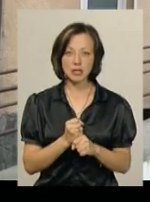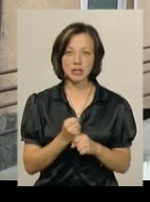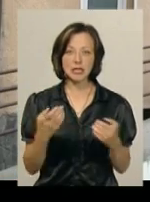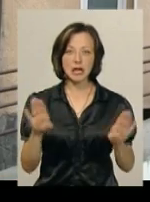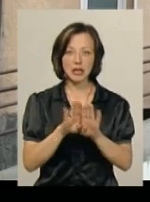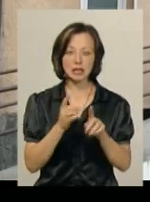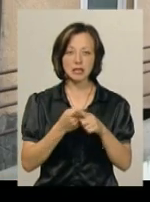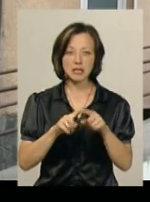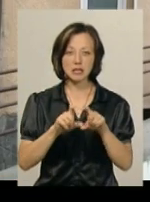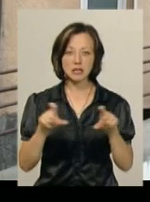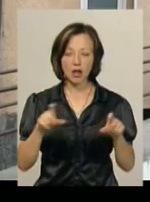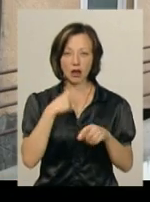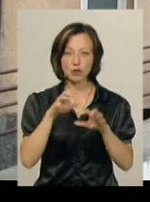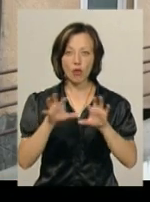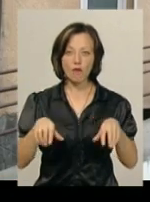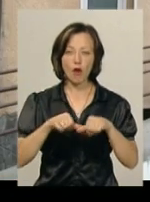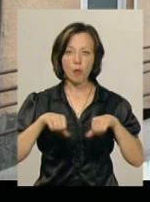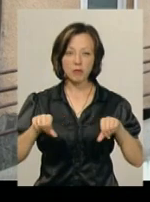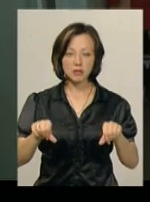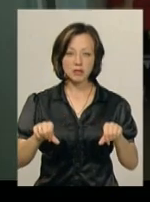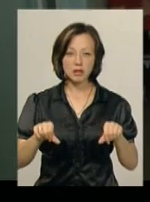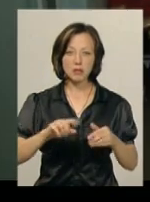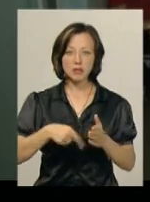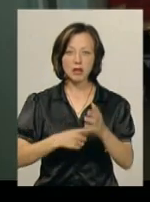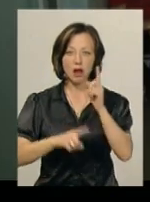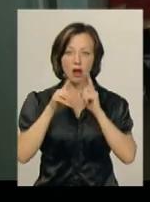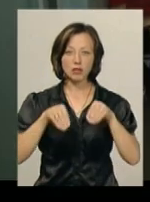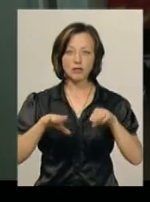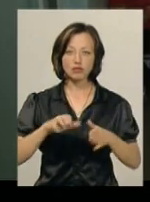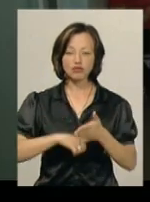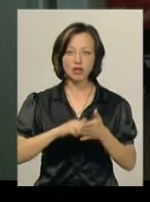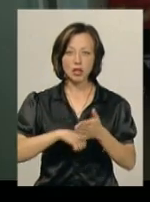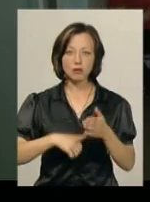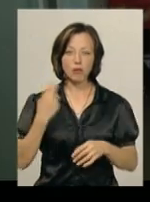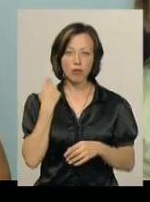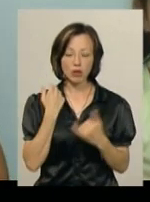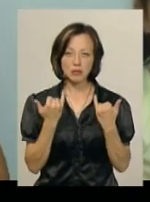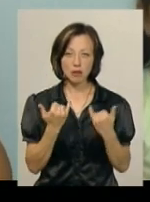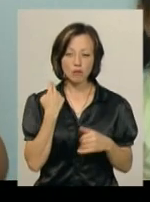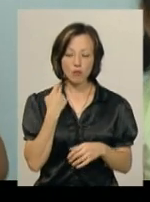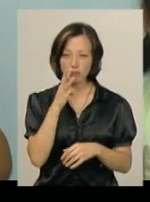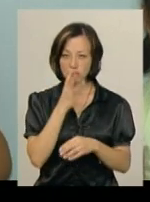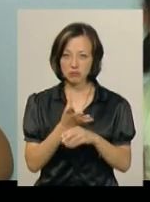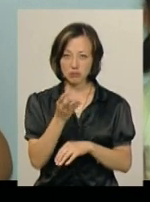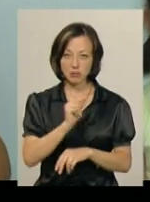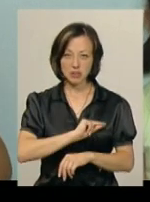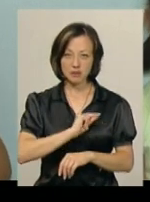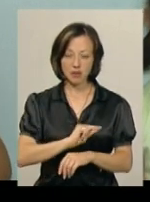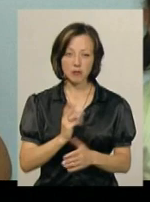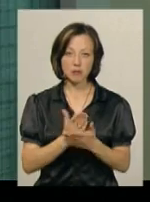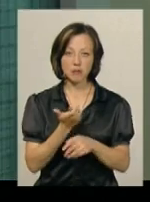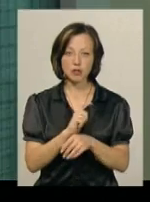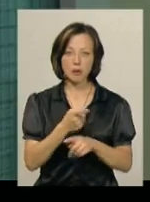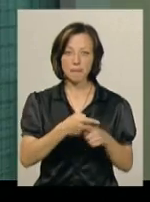медичний закорд, каже голова ліквідаційної комісії Борис Цвігун, міська рада вирішила через борги. Зараз борг із виплати зарплати працівникам становить